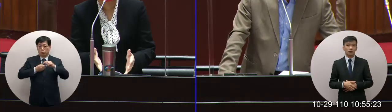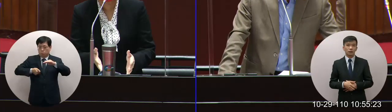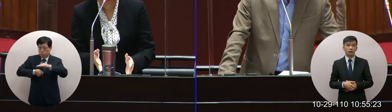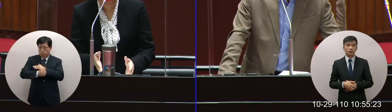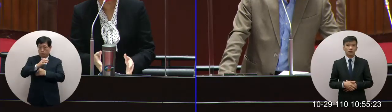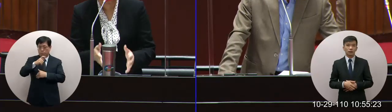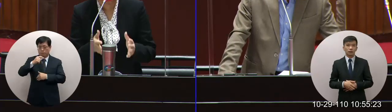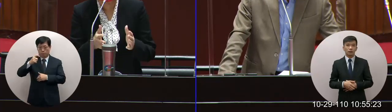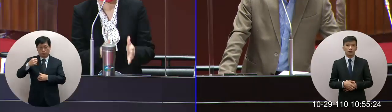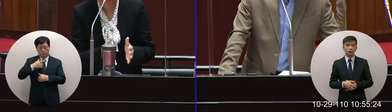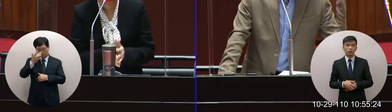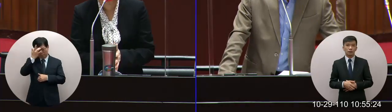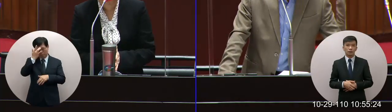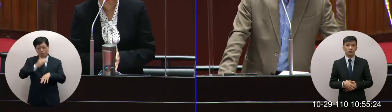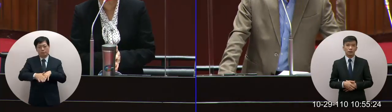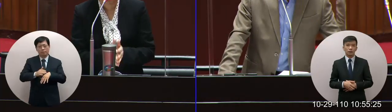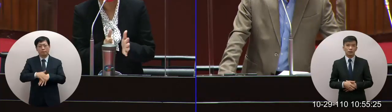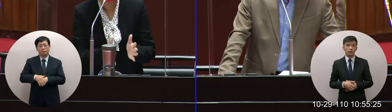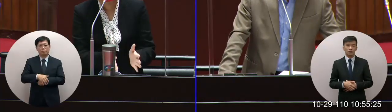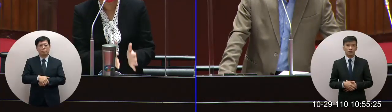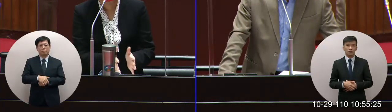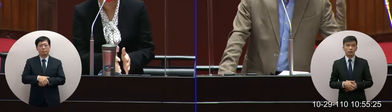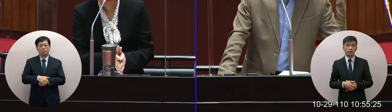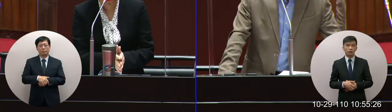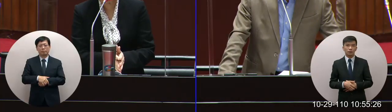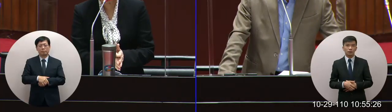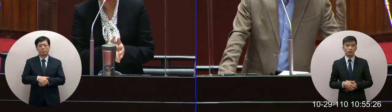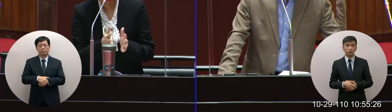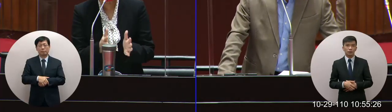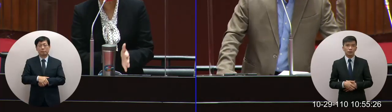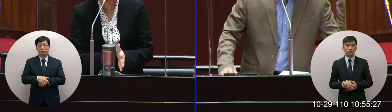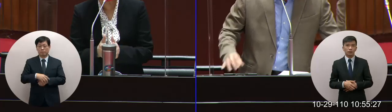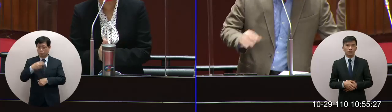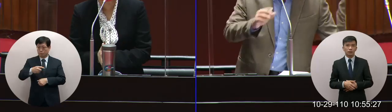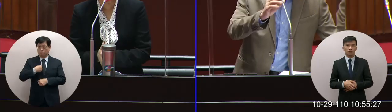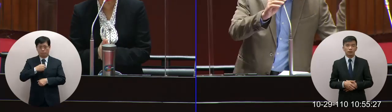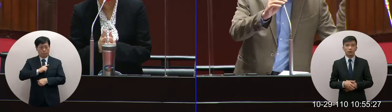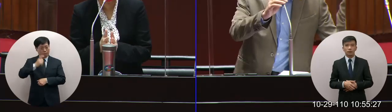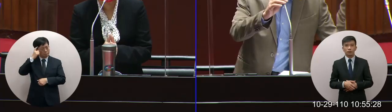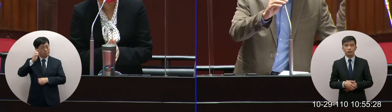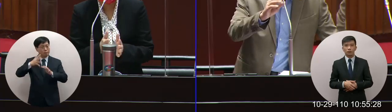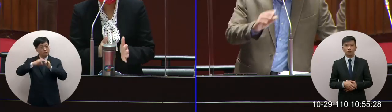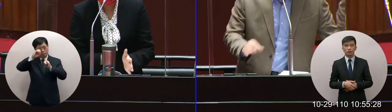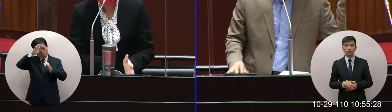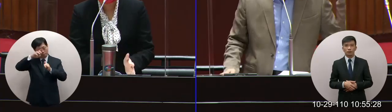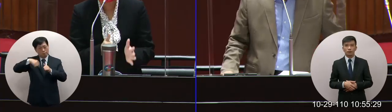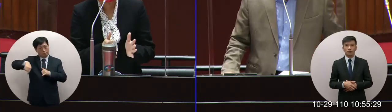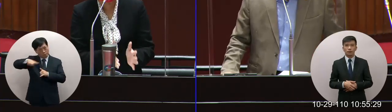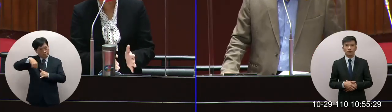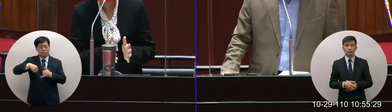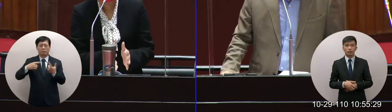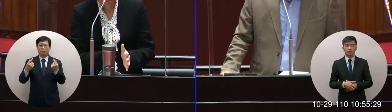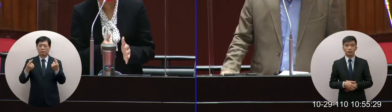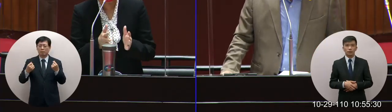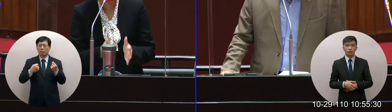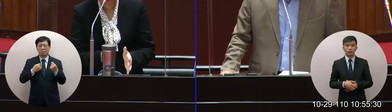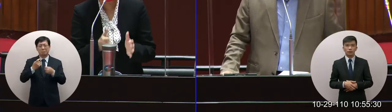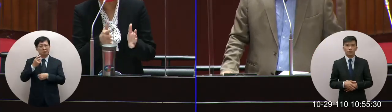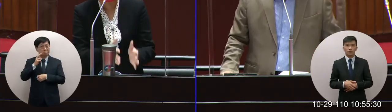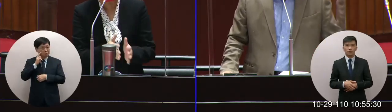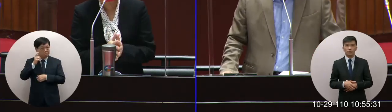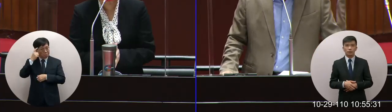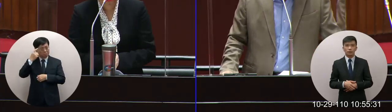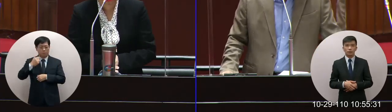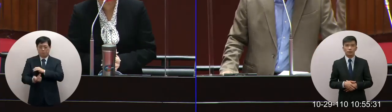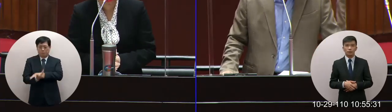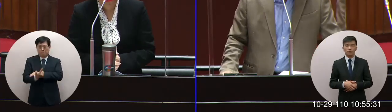加入CPTPP的這樣的一個訴求那我想國民黨的大家也都認為台灣